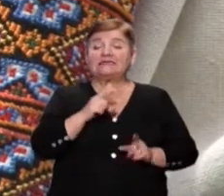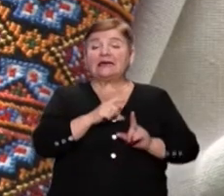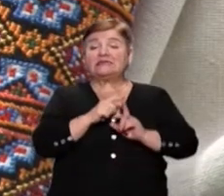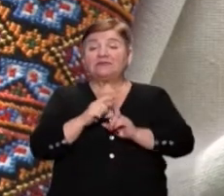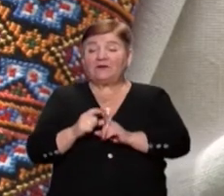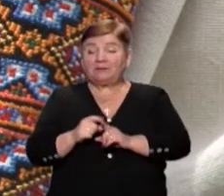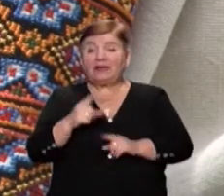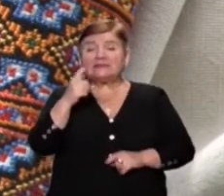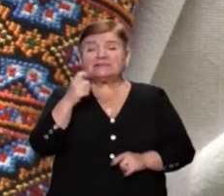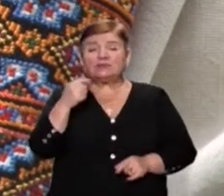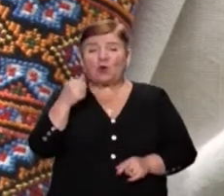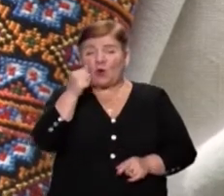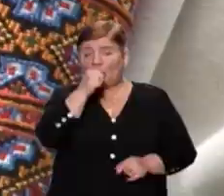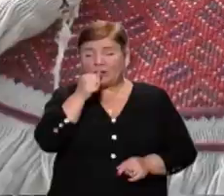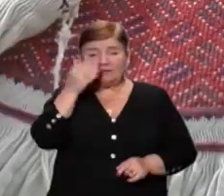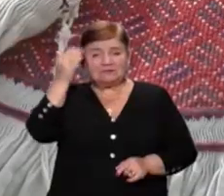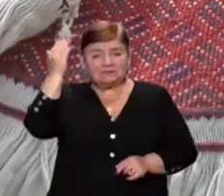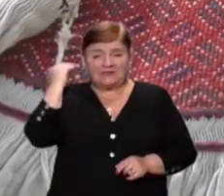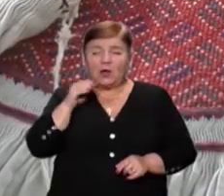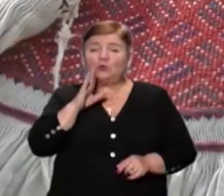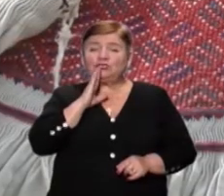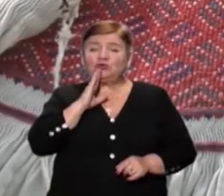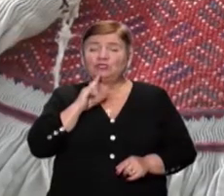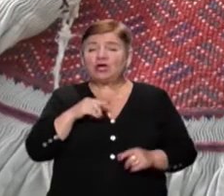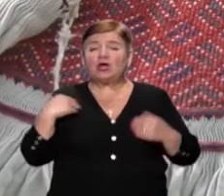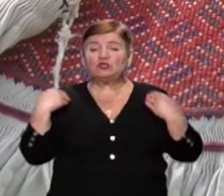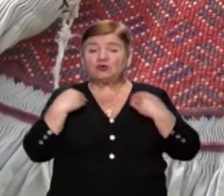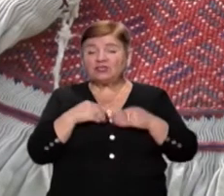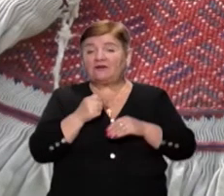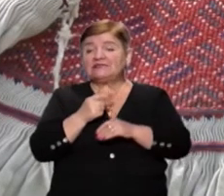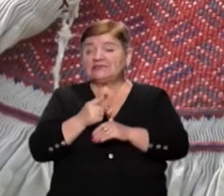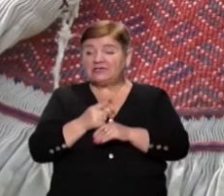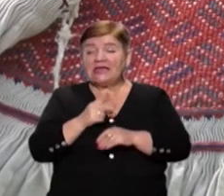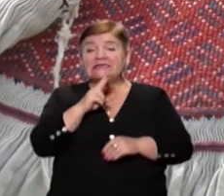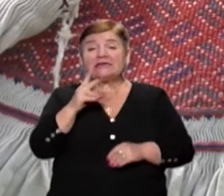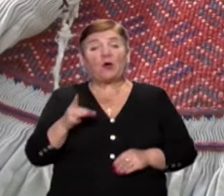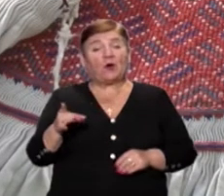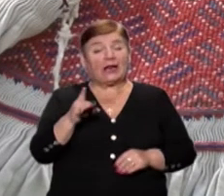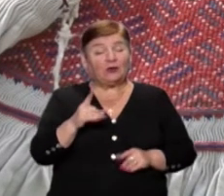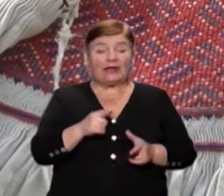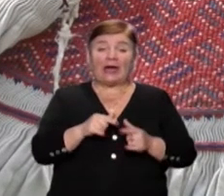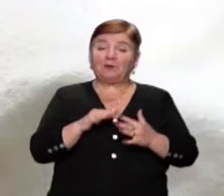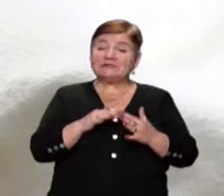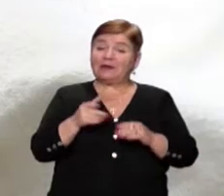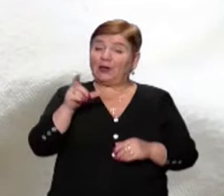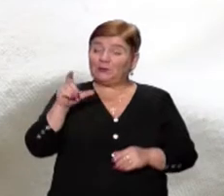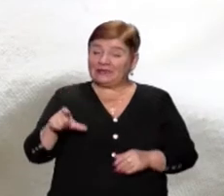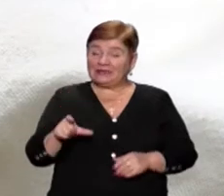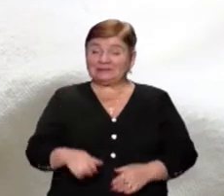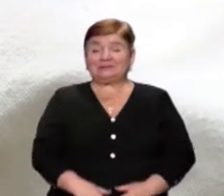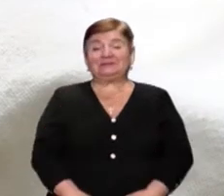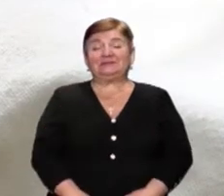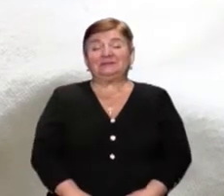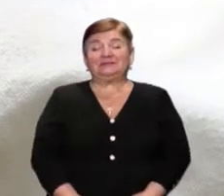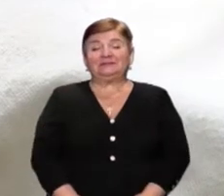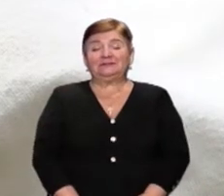Коцана, століття тому за вишивкою на рукавах у жіночих сорочках визначали, з якого району чи села людина. Ірина Олах, Іван